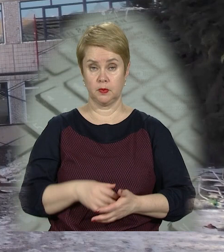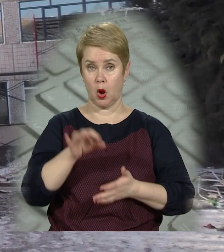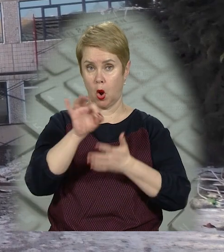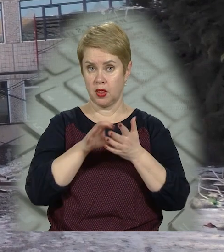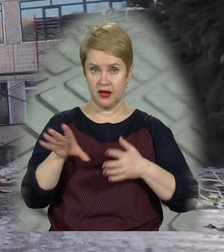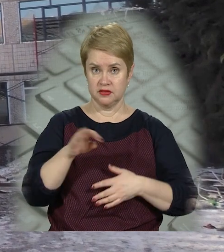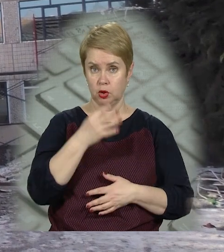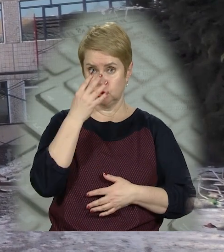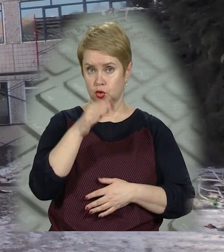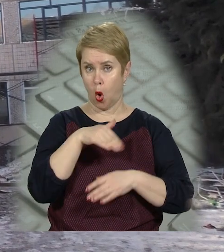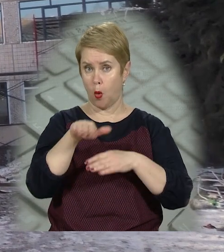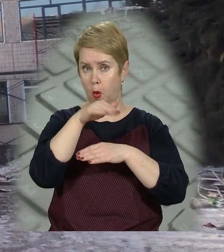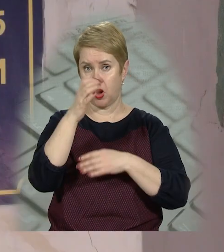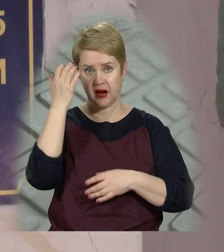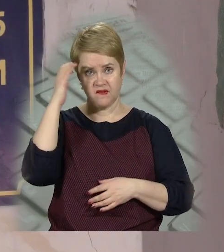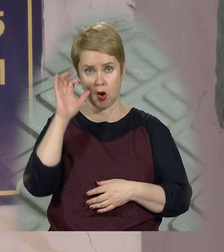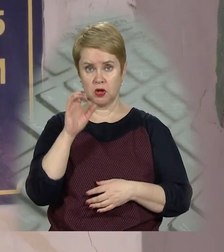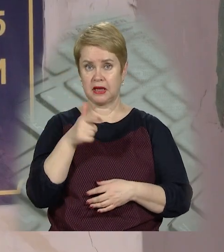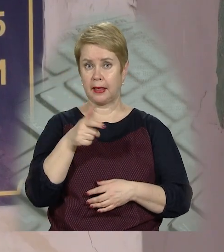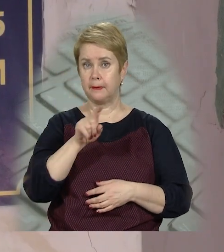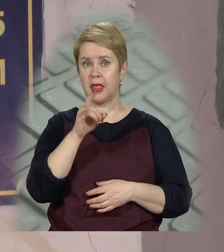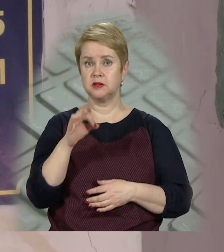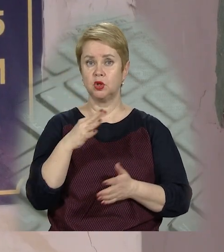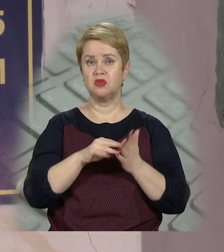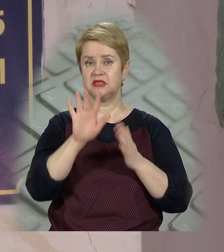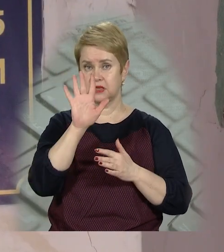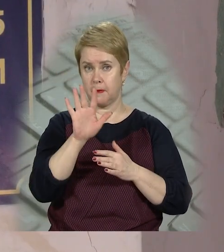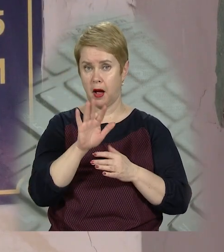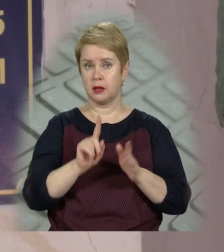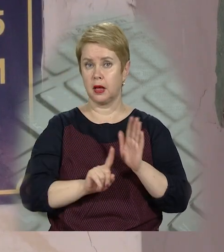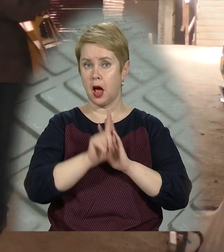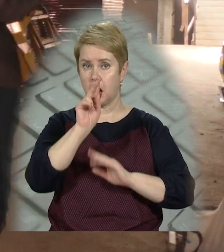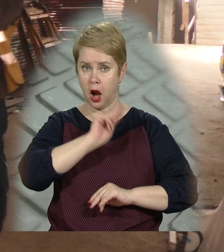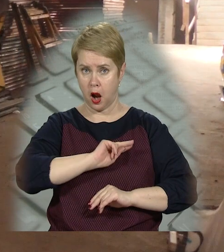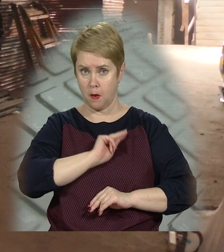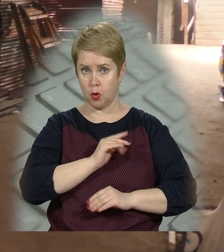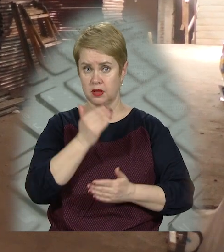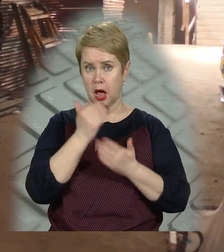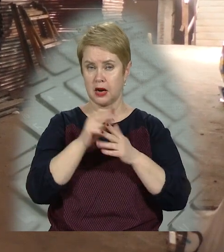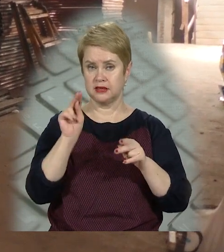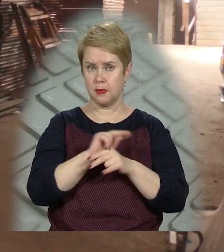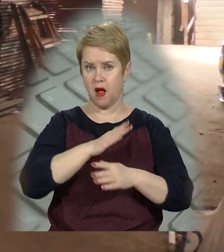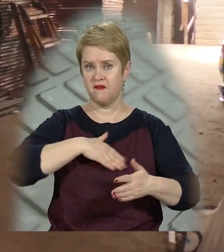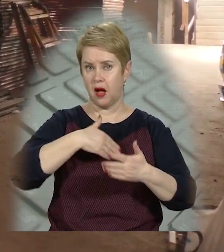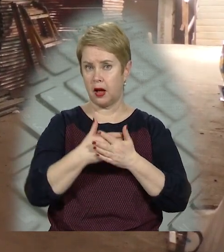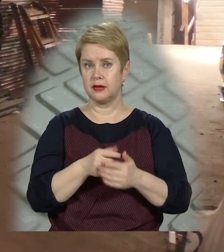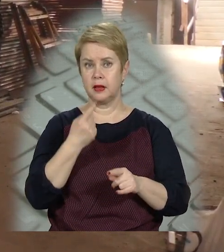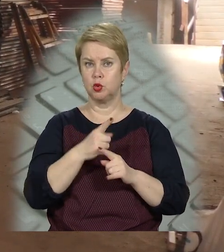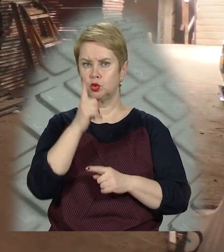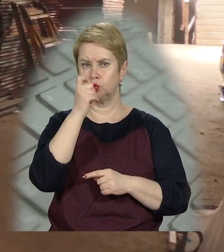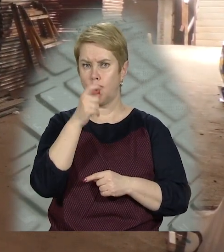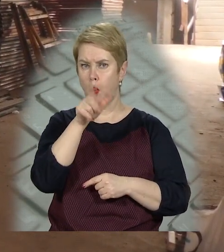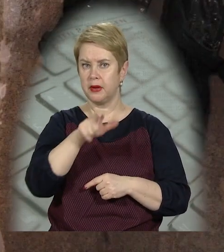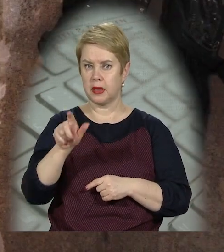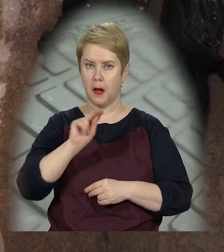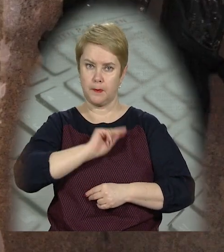Одразу на всіх чотирьох поверхах Криворізької гімназії номер 95 кипить робота. Наразі ремонт в активній фазі. Понад 100